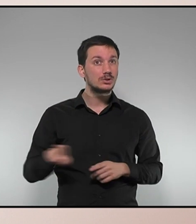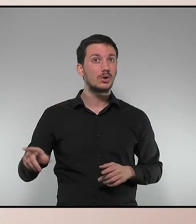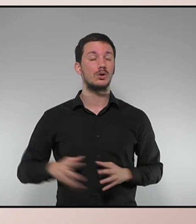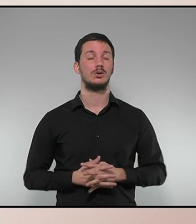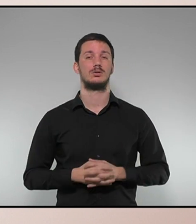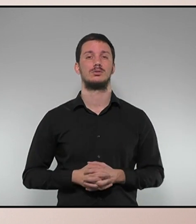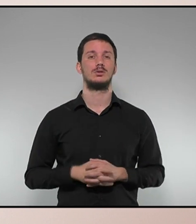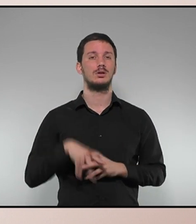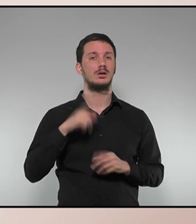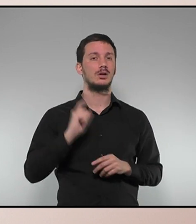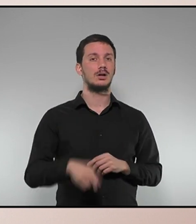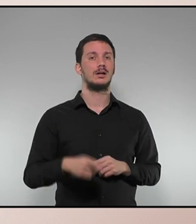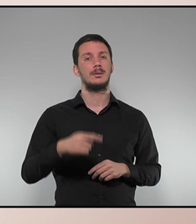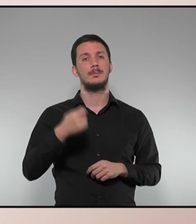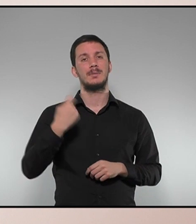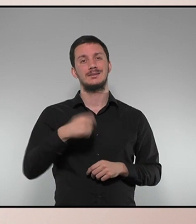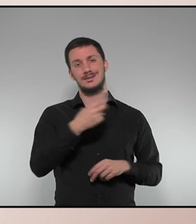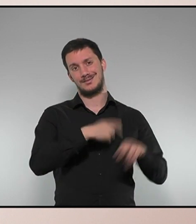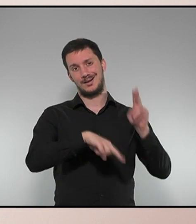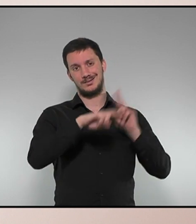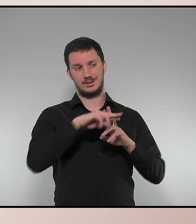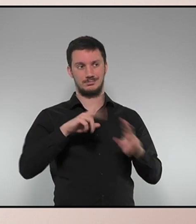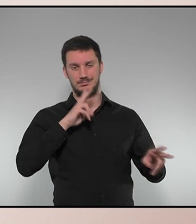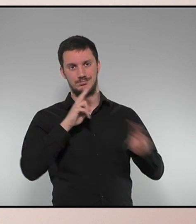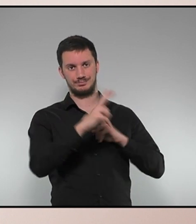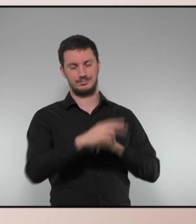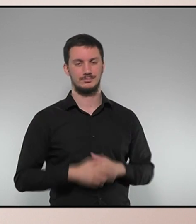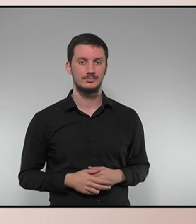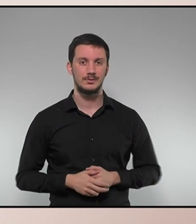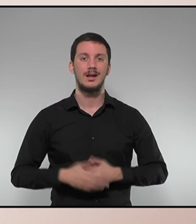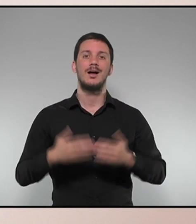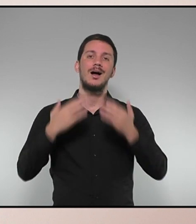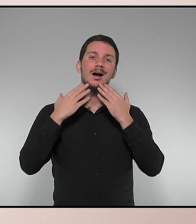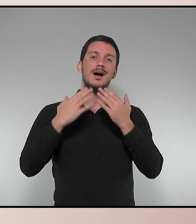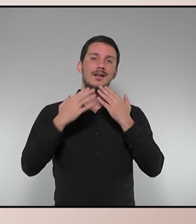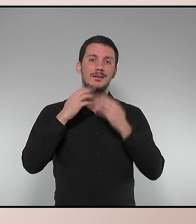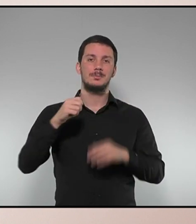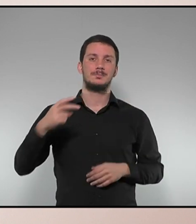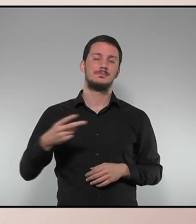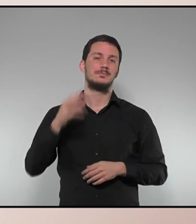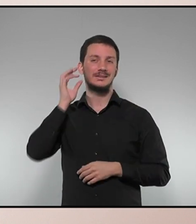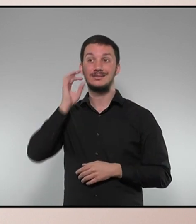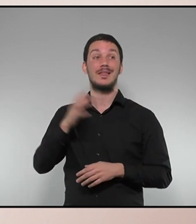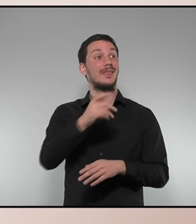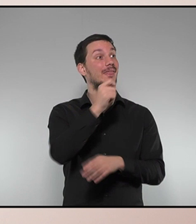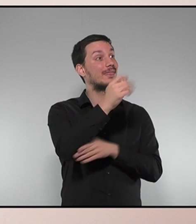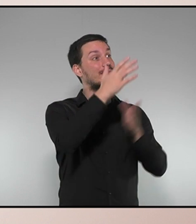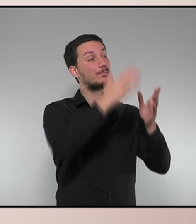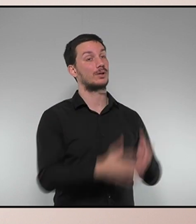Per respondre té la paraula el president de la Generalitat. moltes gràcies vicepresidenta, diputada, com sap